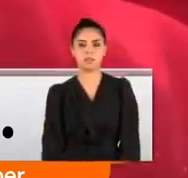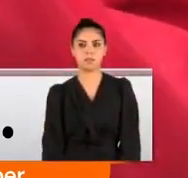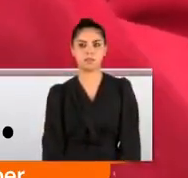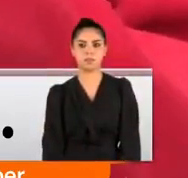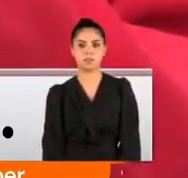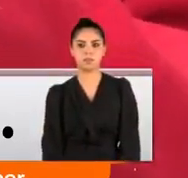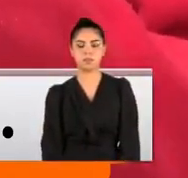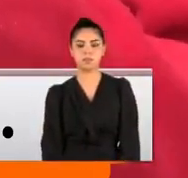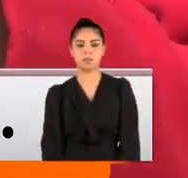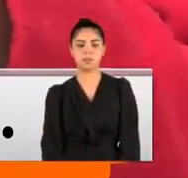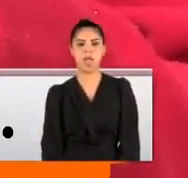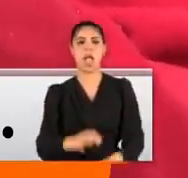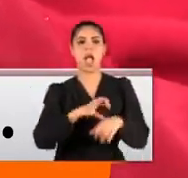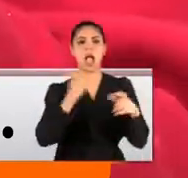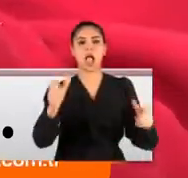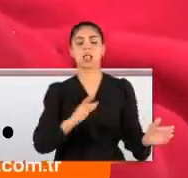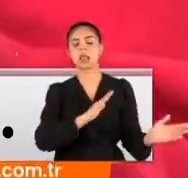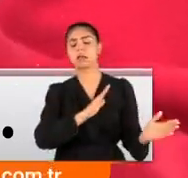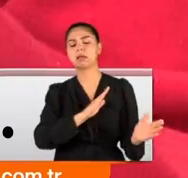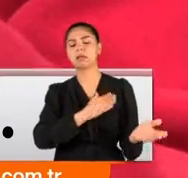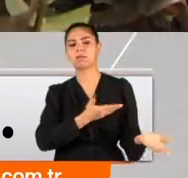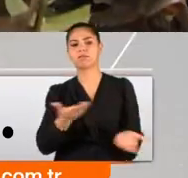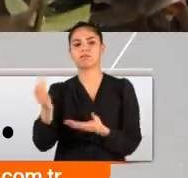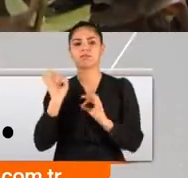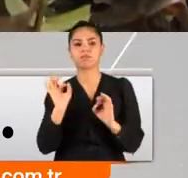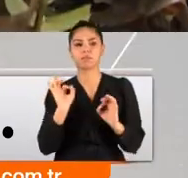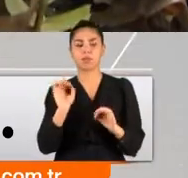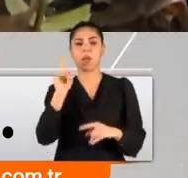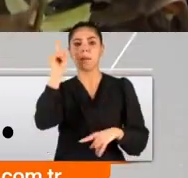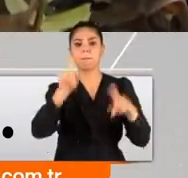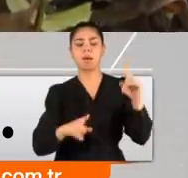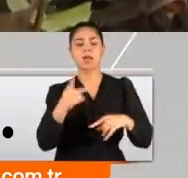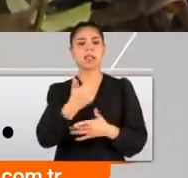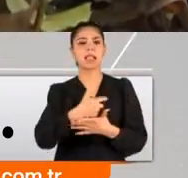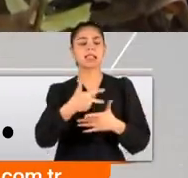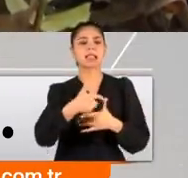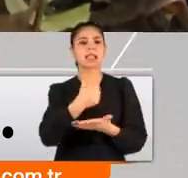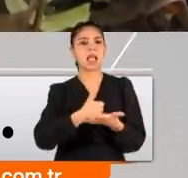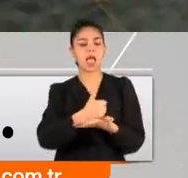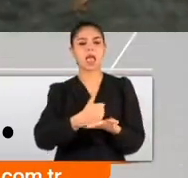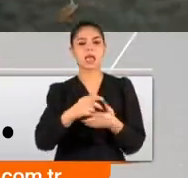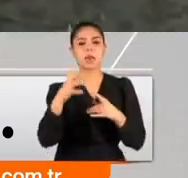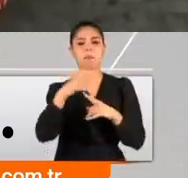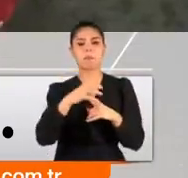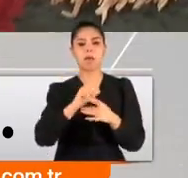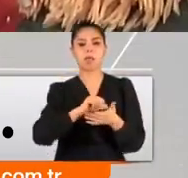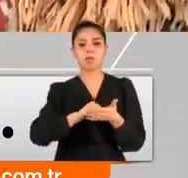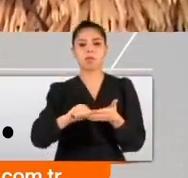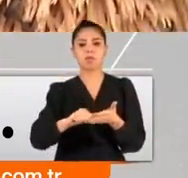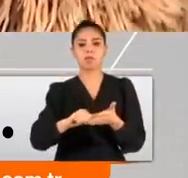bir mantar türü hastaneliğe gidebilir. Öldürmez ama süründürür. Bütün zehirli mantarlar en öldürücü olduğu halde